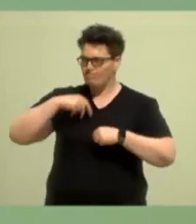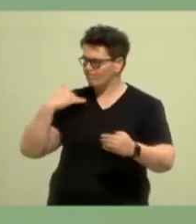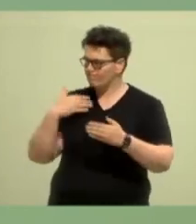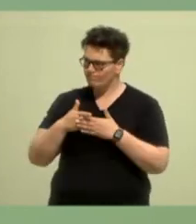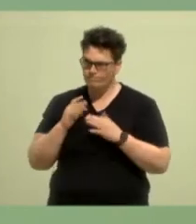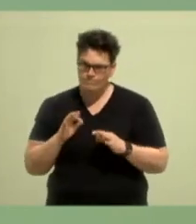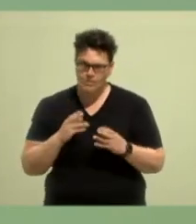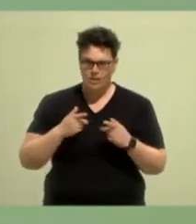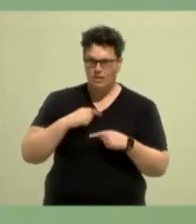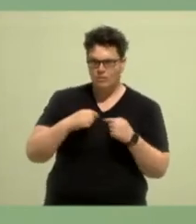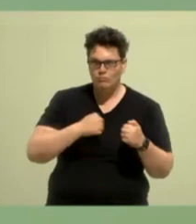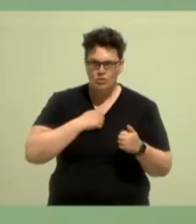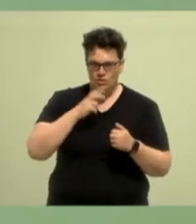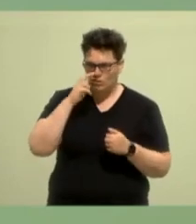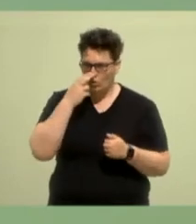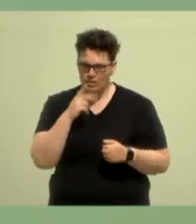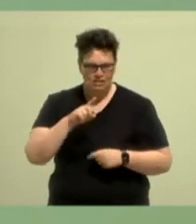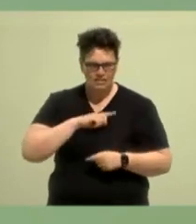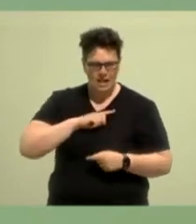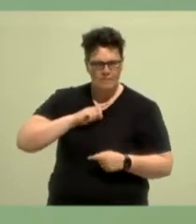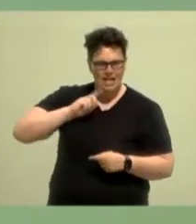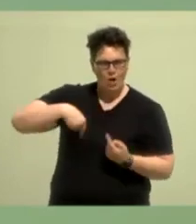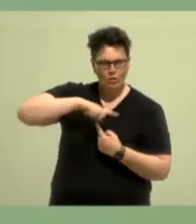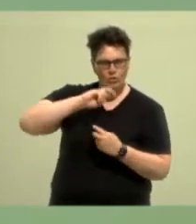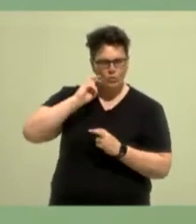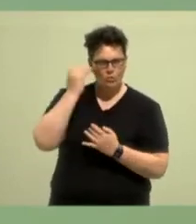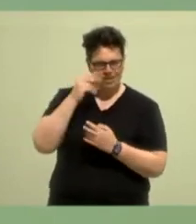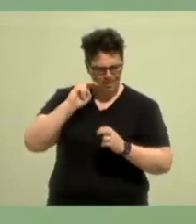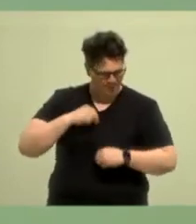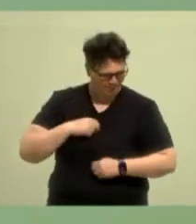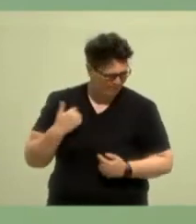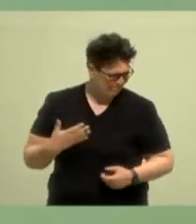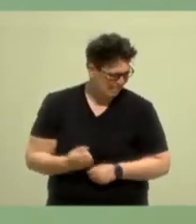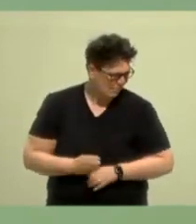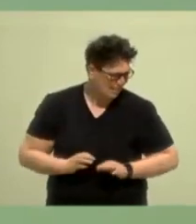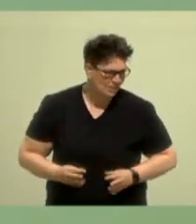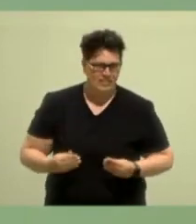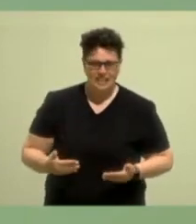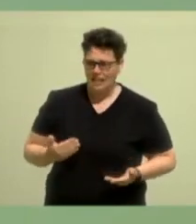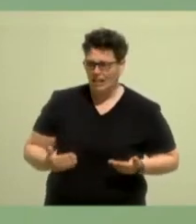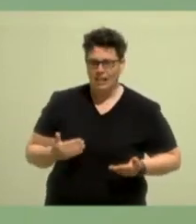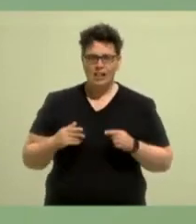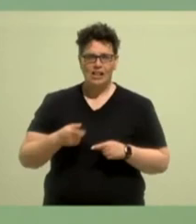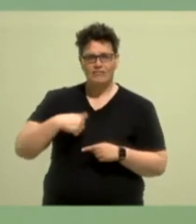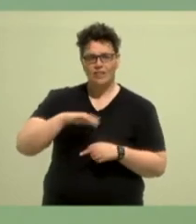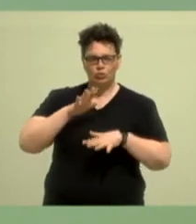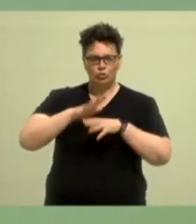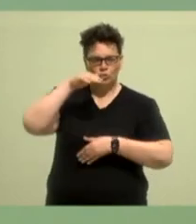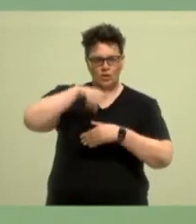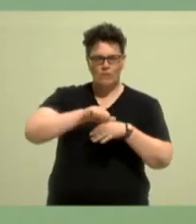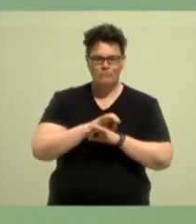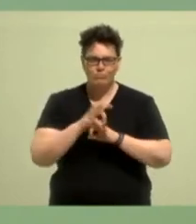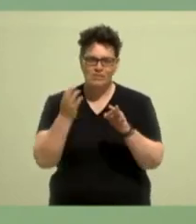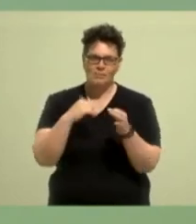uns selber infrage gestellt haben. Dass wir uns erneuert haben. Dass wir unsere Strukturen verbessert, dynamisiert und gestärkt haben.